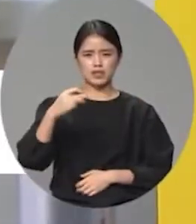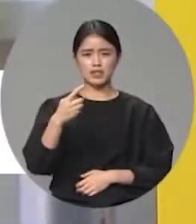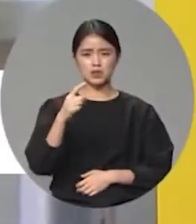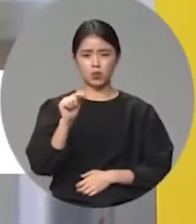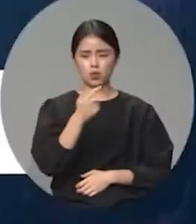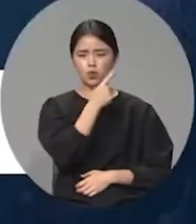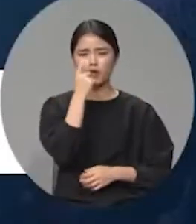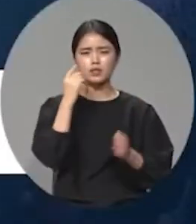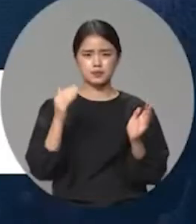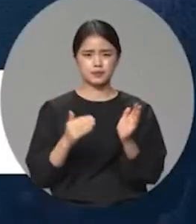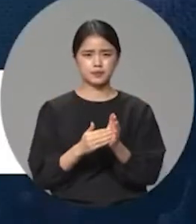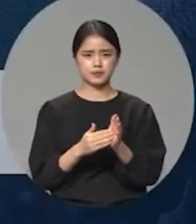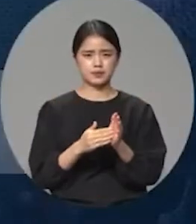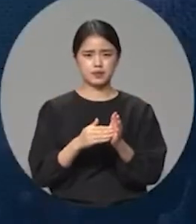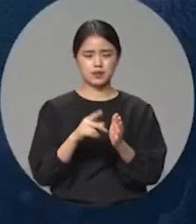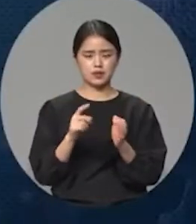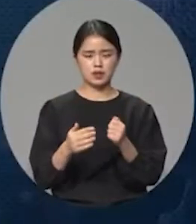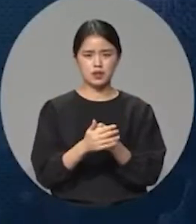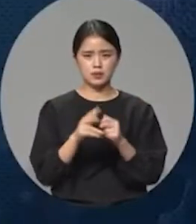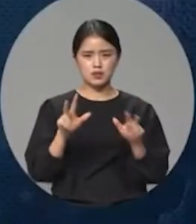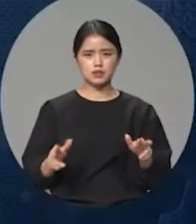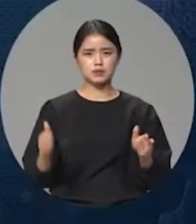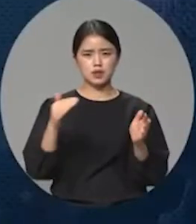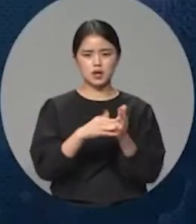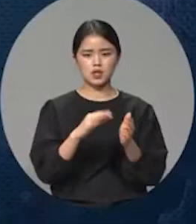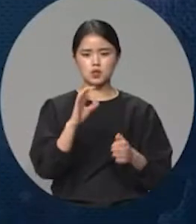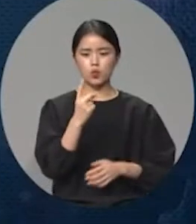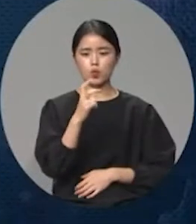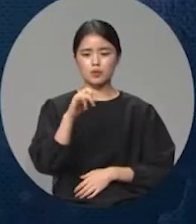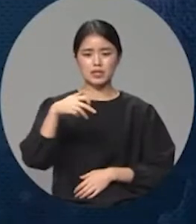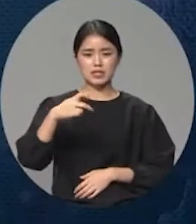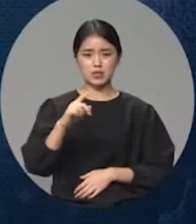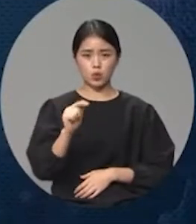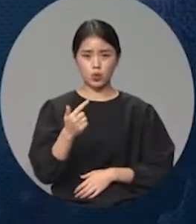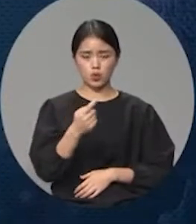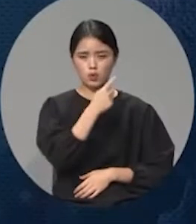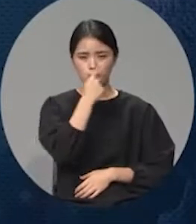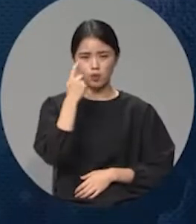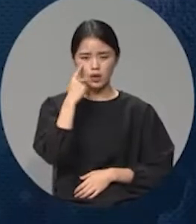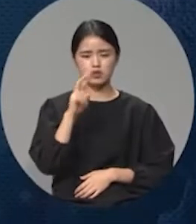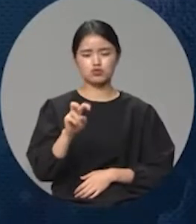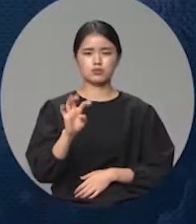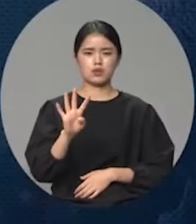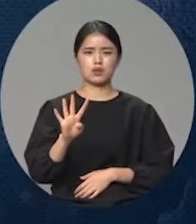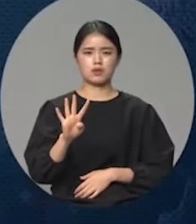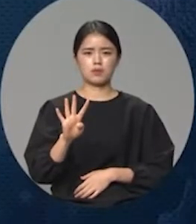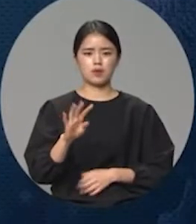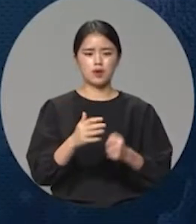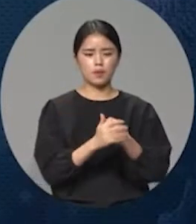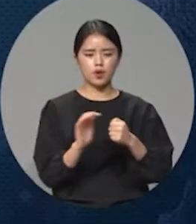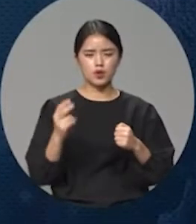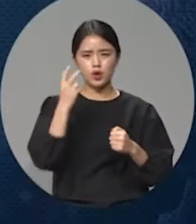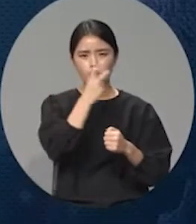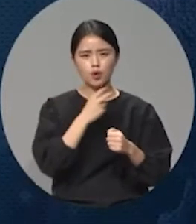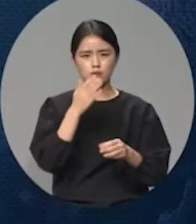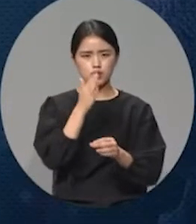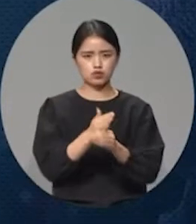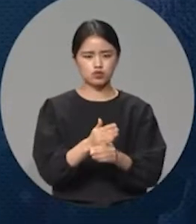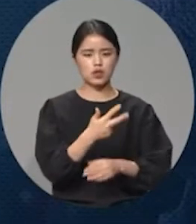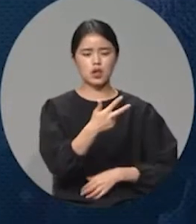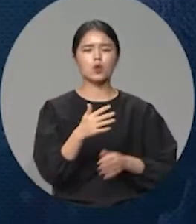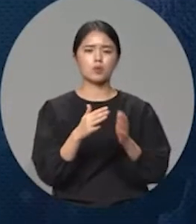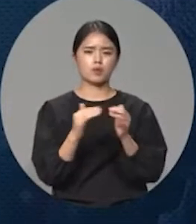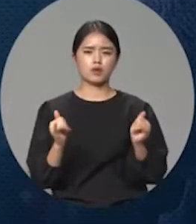확인됐습니다. 이로써 지금까지 오미크론 감염이 확인된 사람은 24명, 변이 검사가 진행 중인 사람은